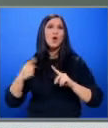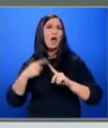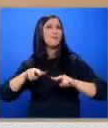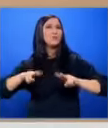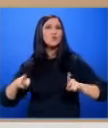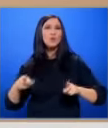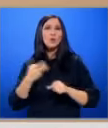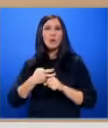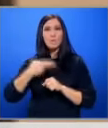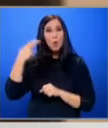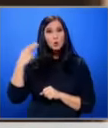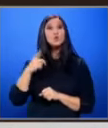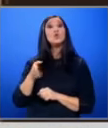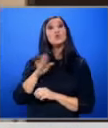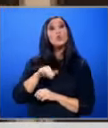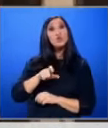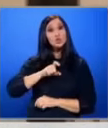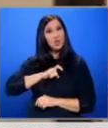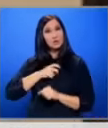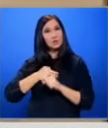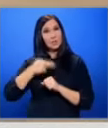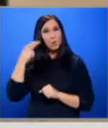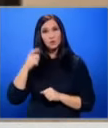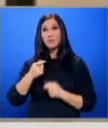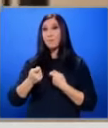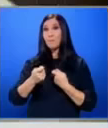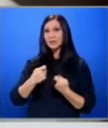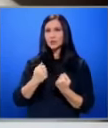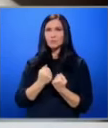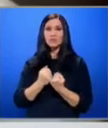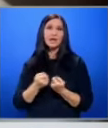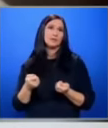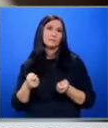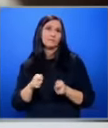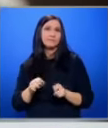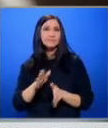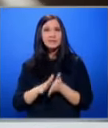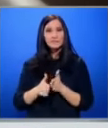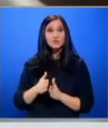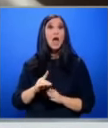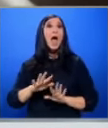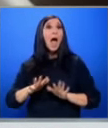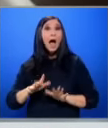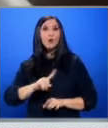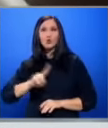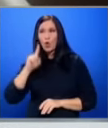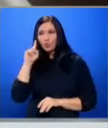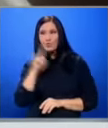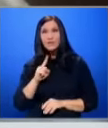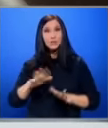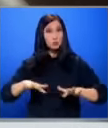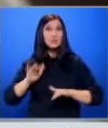лечебни заведения Но дори в частните болници В Пазарджик местата са на привършване Ако до дни ситуацията не бъде